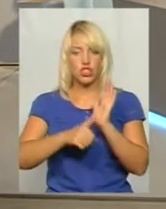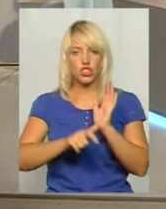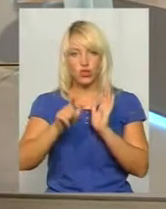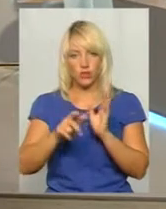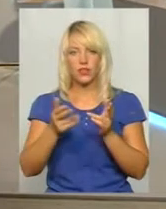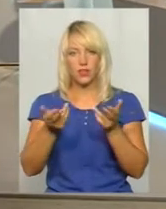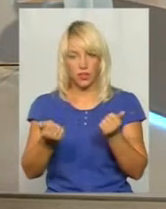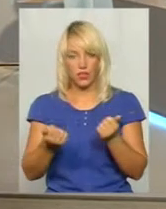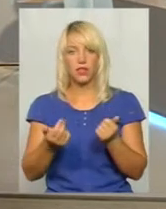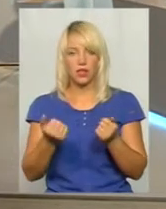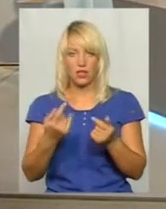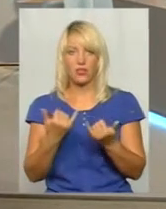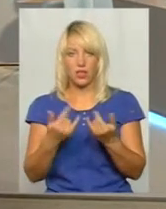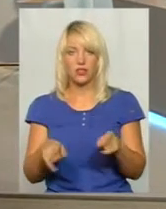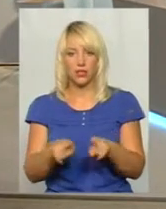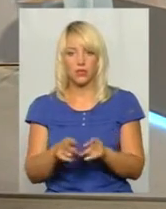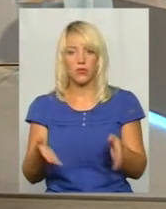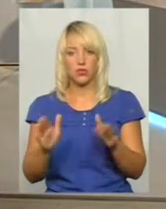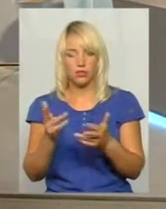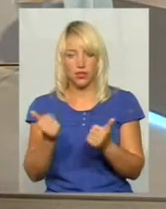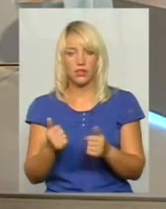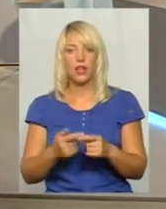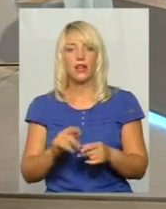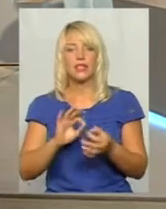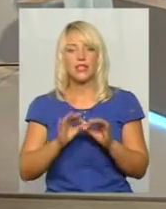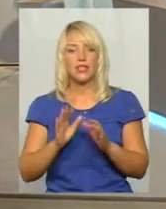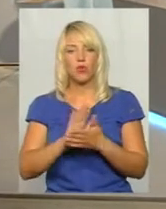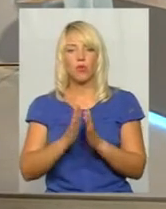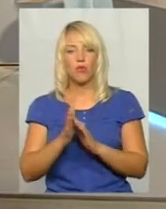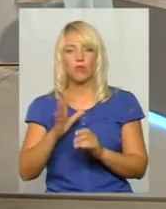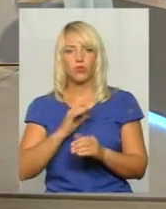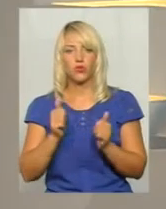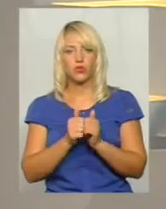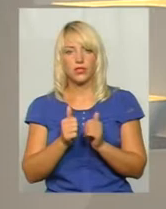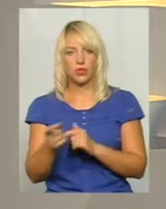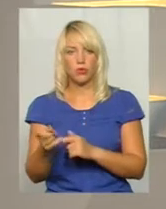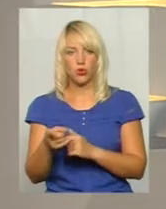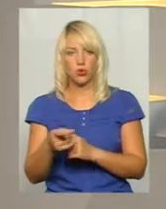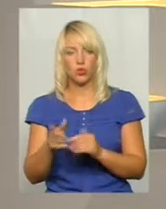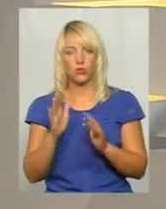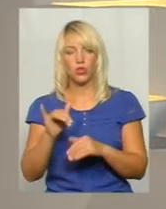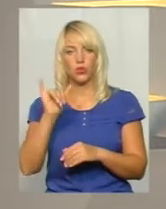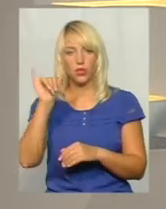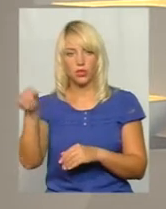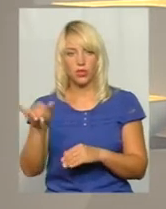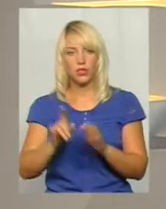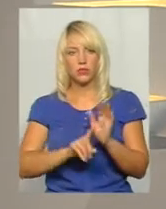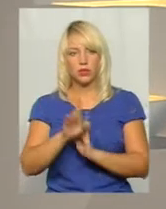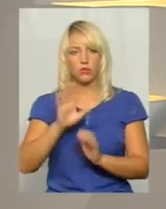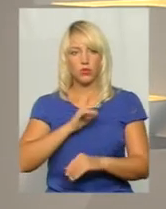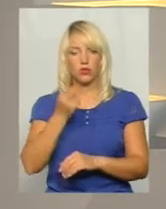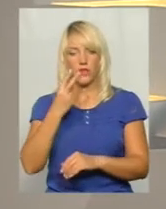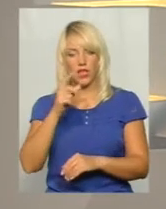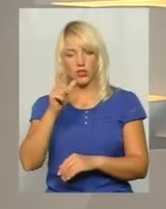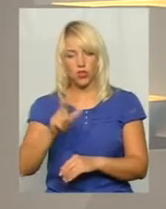В складних умовах був свого часу і аеропорт у сусідньому Тернополі. Тільки у них спочатку було 12